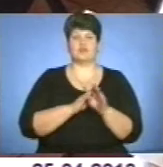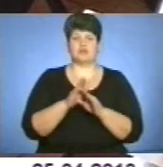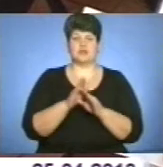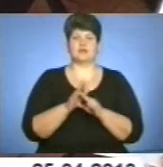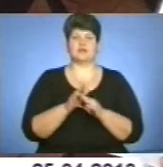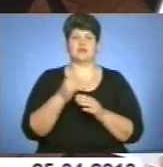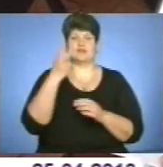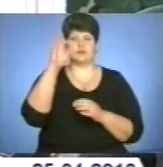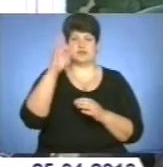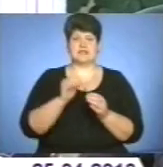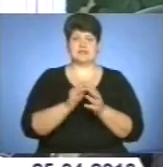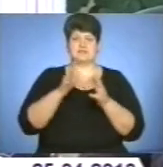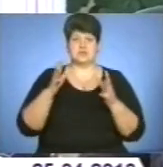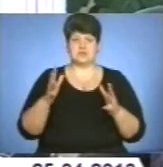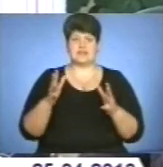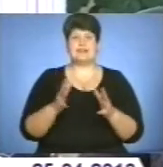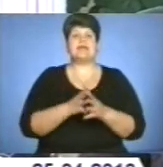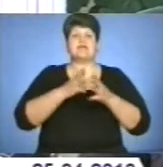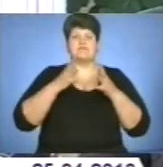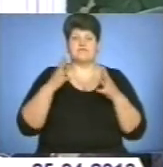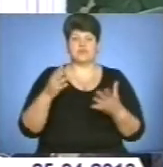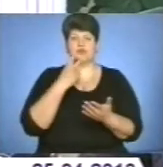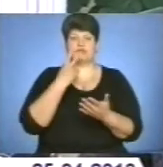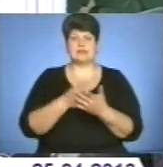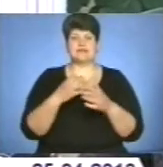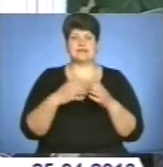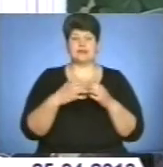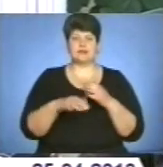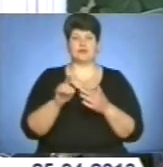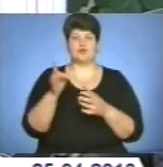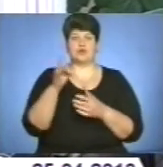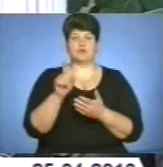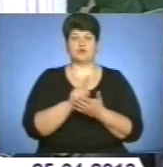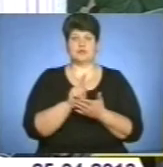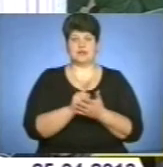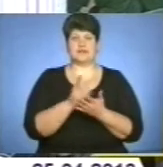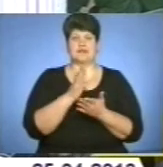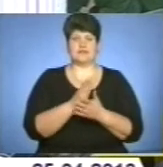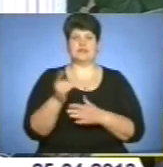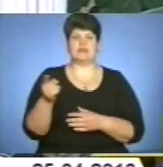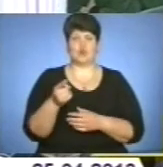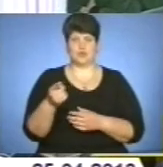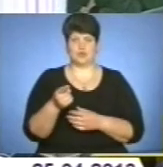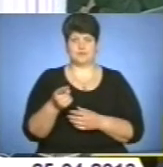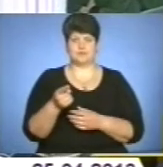Бережанському районі. Найвищий показник середнього розміру пенсій в області є в місті Тернополі